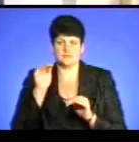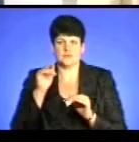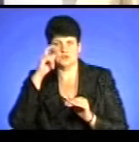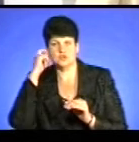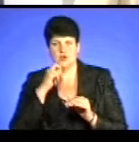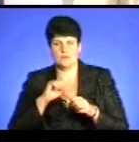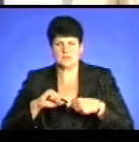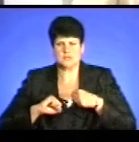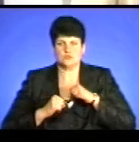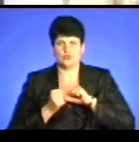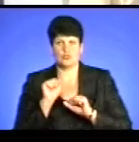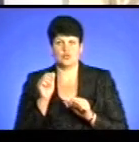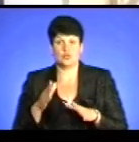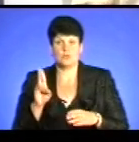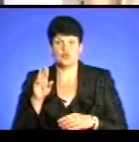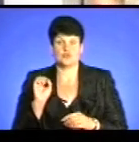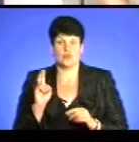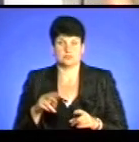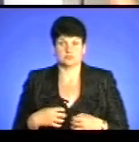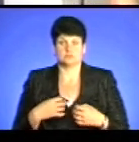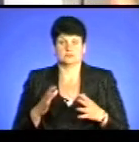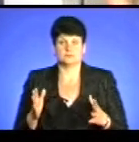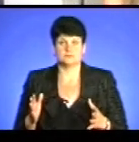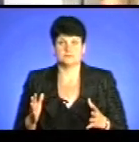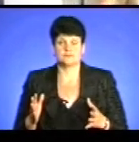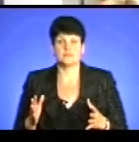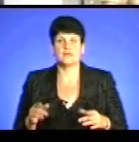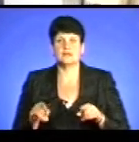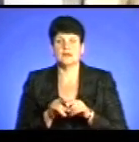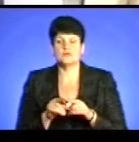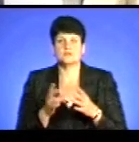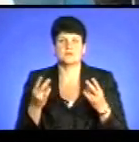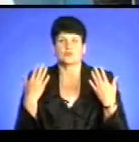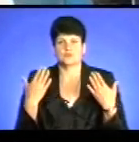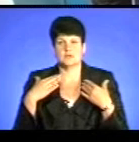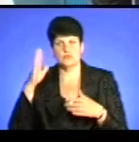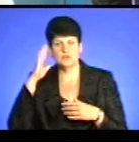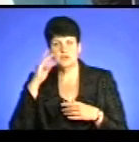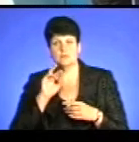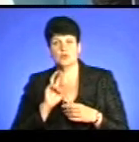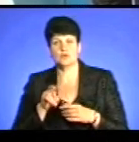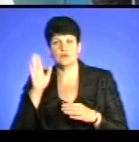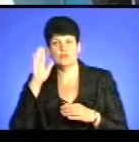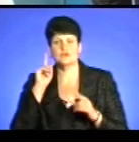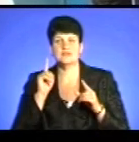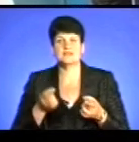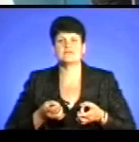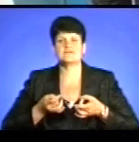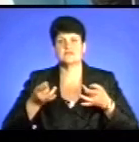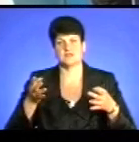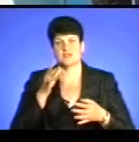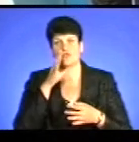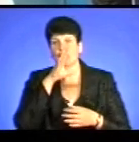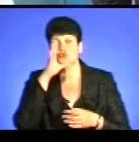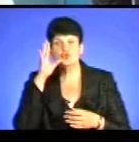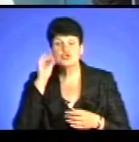або судомі, або шоколіста. І безпечніше відпочивати на воді і заходити в воду тільки в світлу пору доби. В нічний